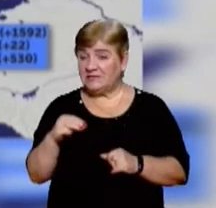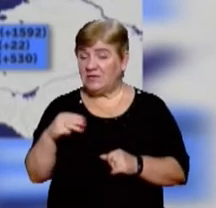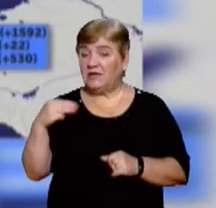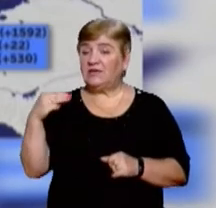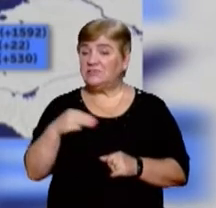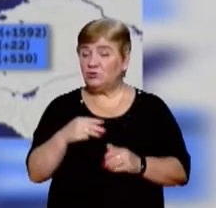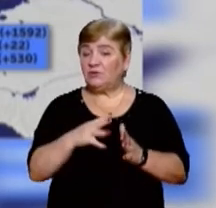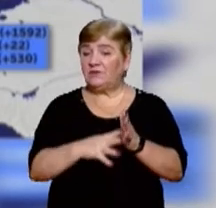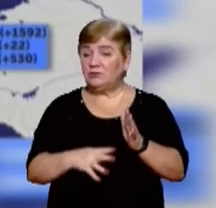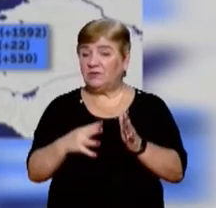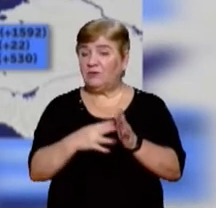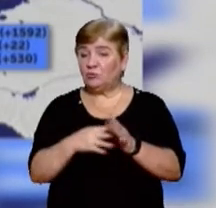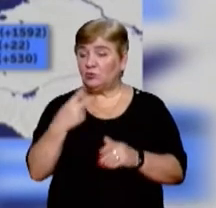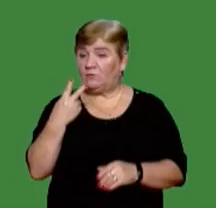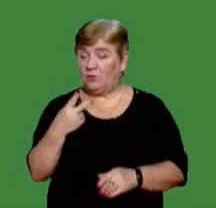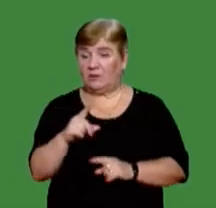померли.